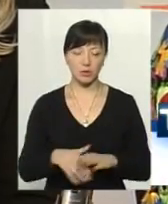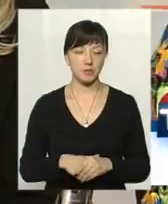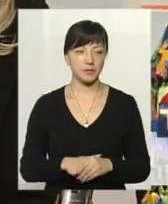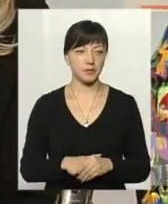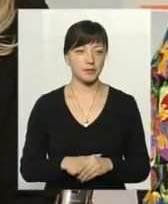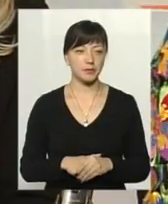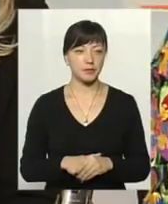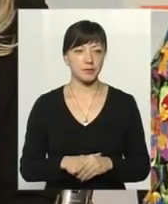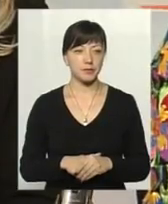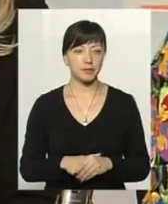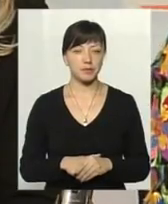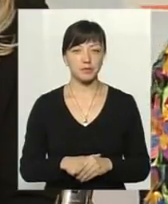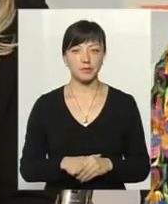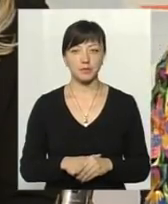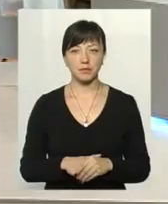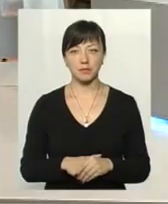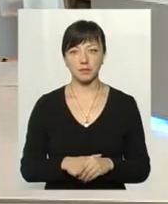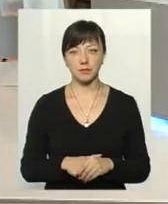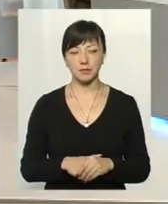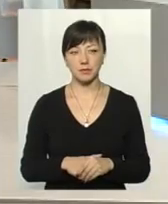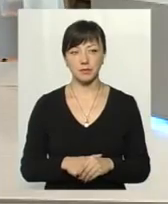негараздів у нас в цей опалювальний сезон.